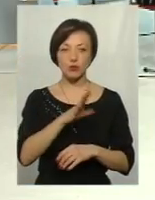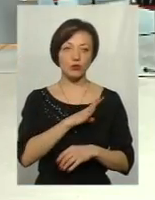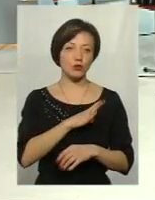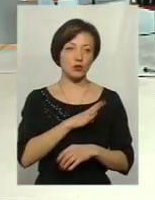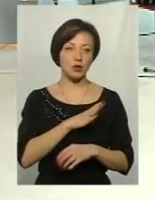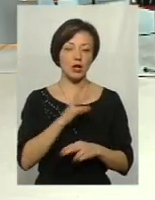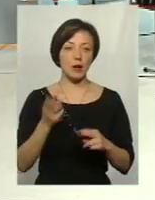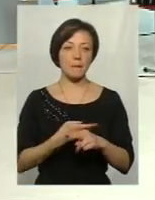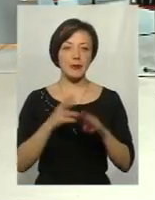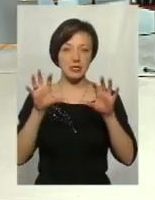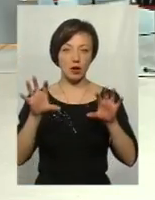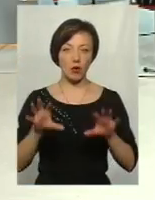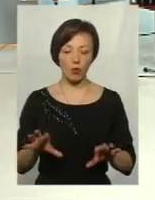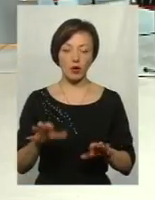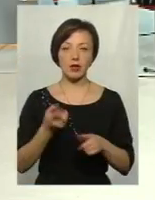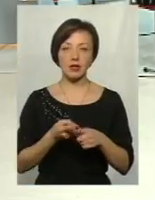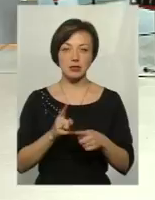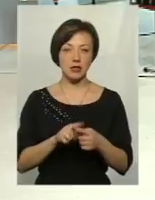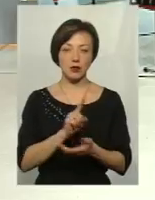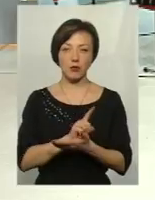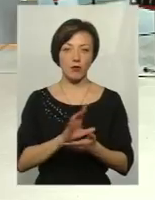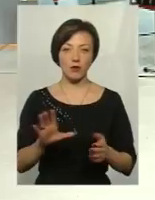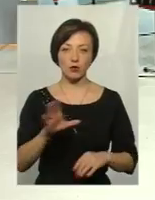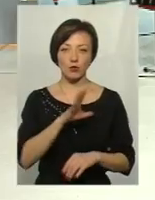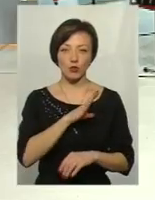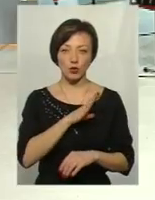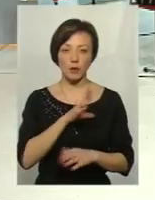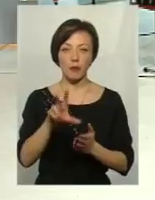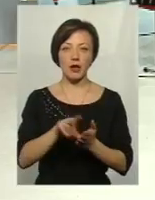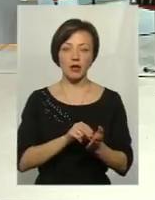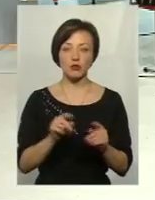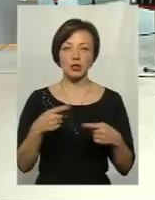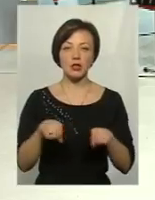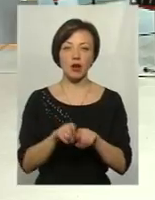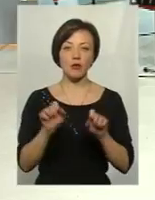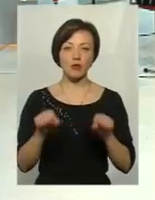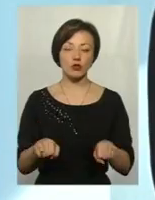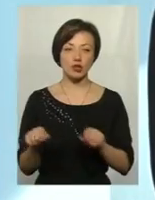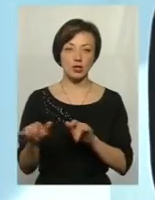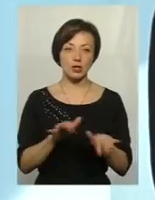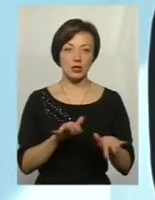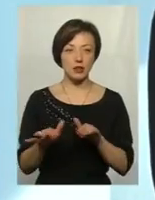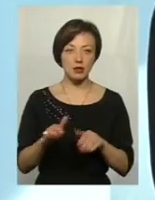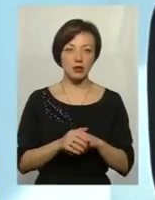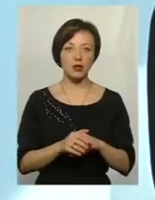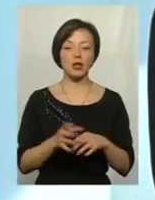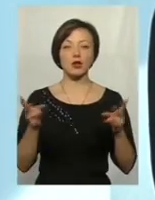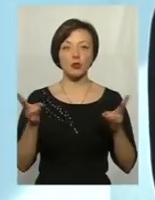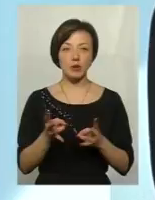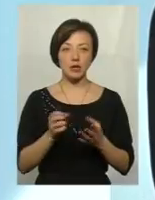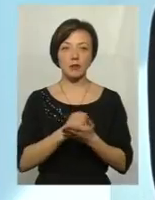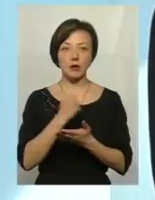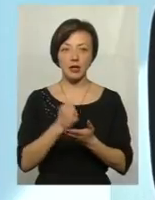беззаконня, і це не повинно бути прикладом для того, що так можна діяти. Необхідно